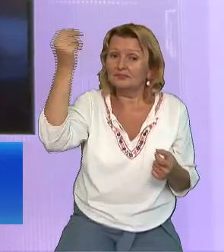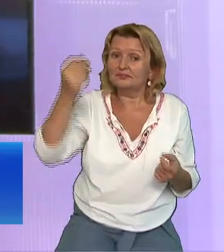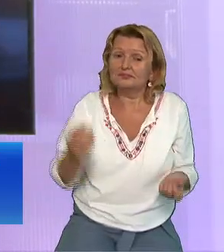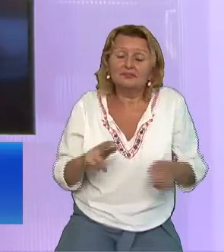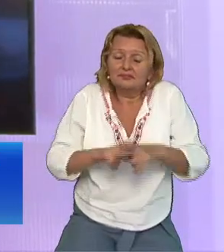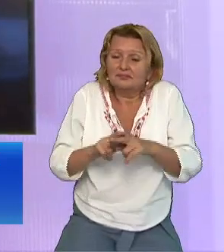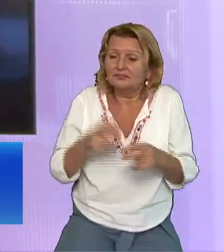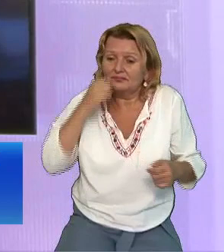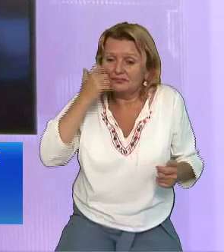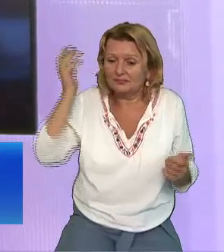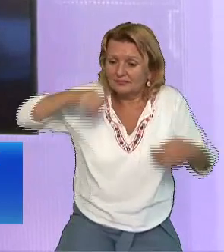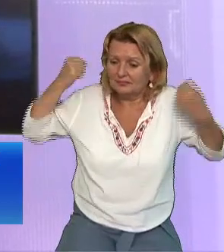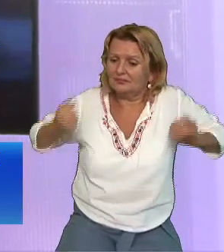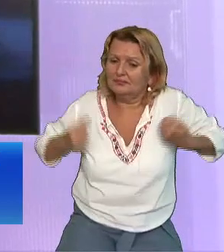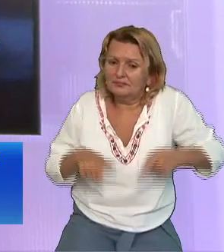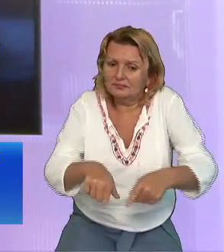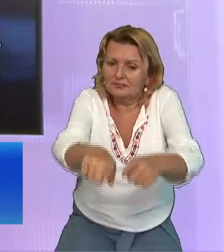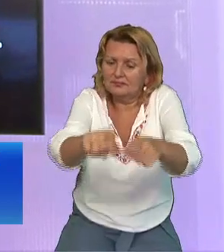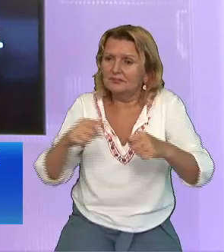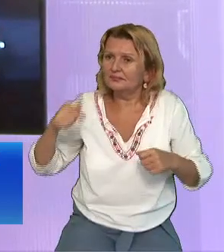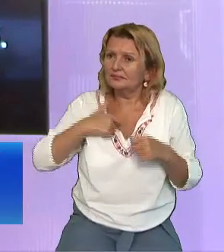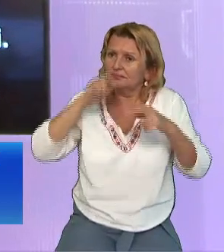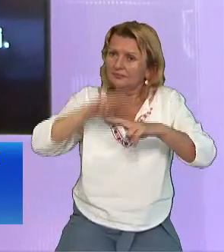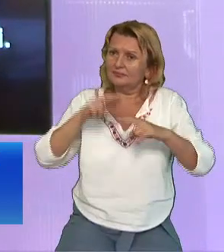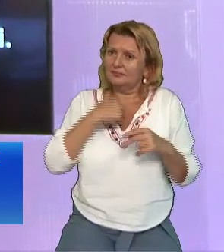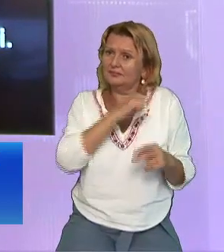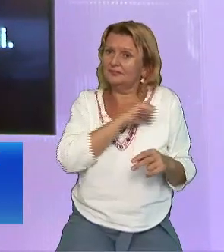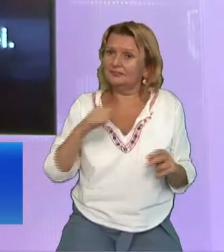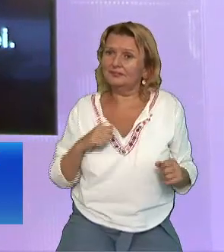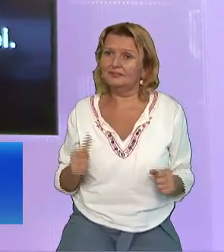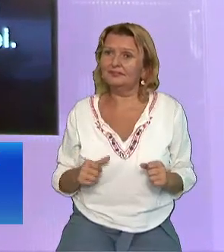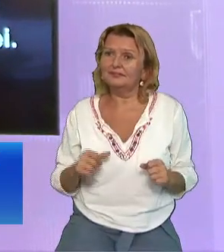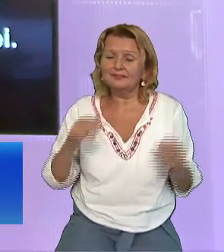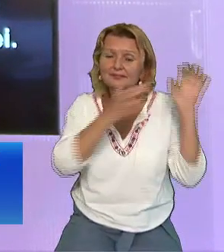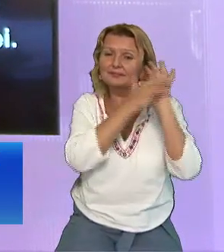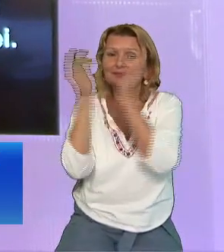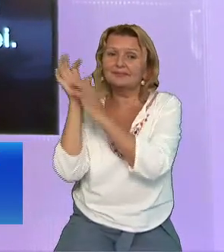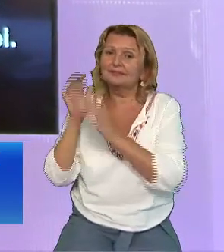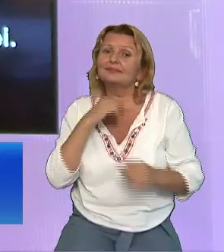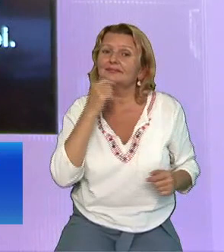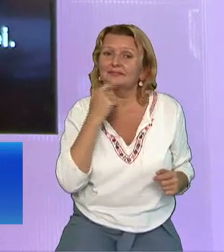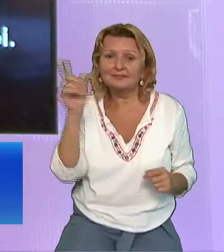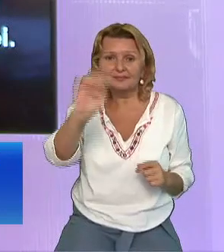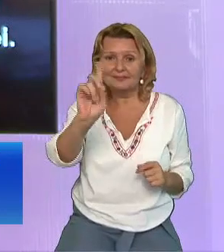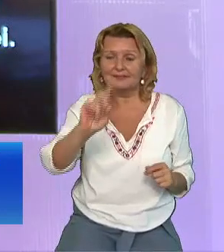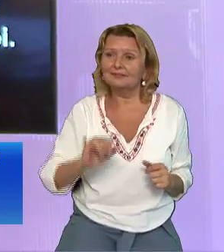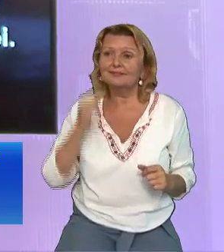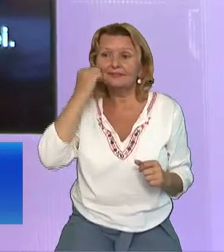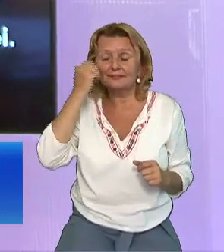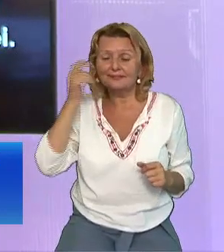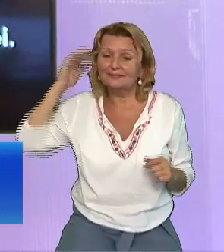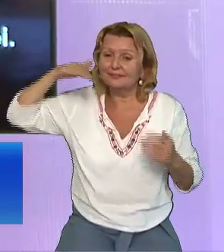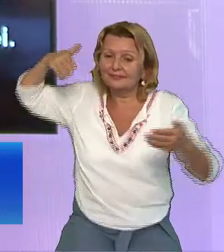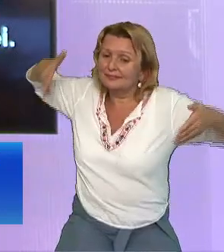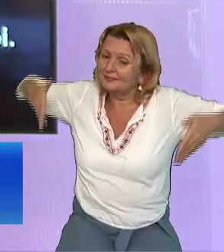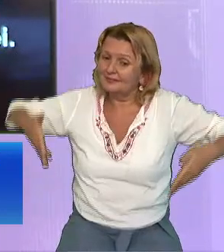prezent Este lângă noi Ochii noștri uneori nu pot să-l vadă Pentru că suntem atât de amărâți Când ni s-au ruinat planurile Și ni s-au ruinat viitorul Încât